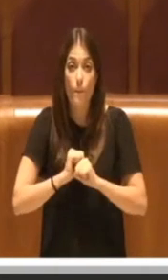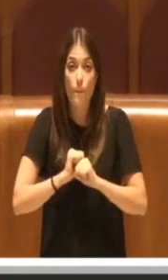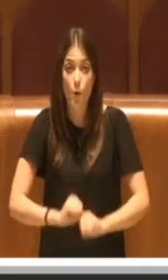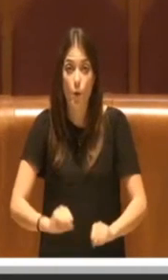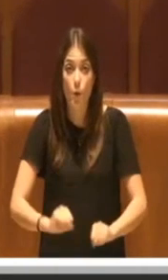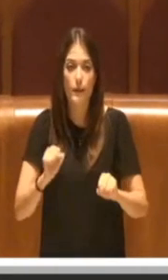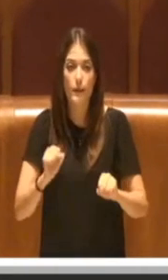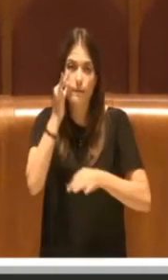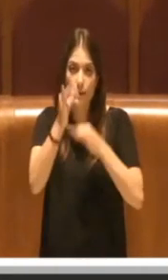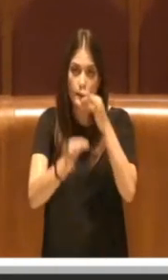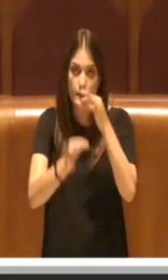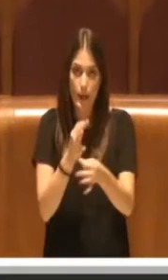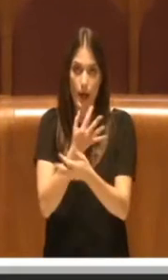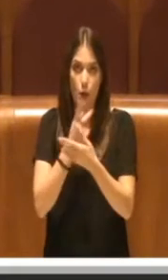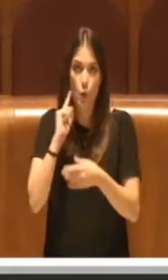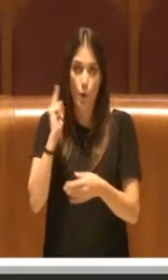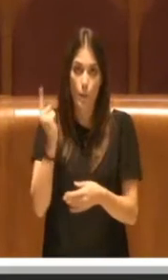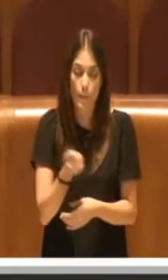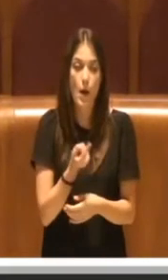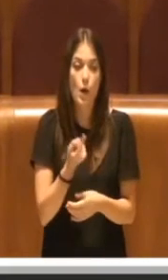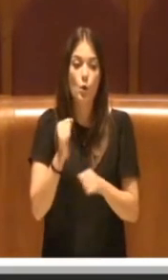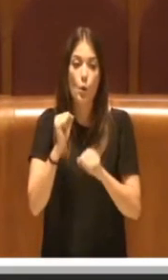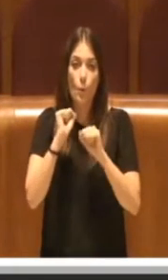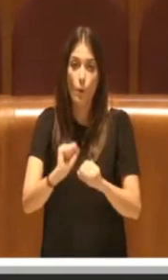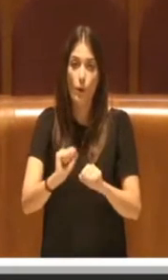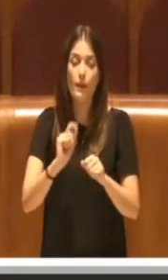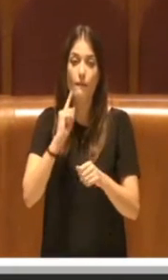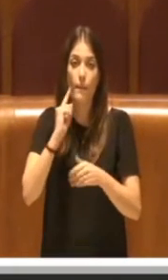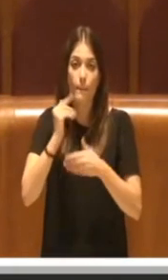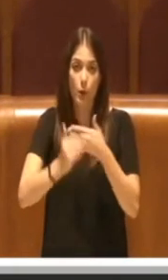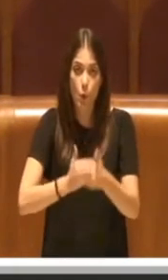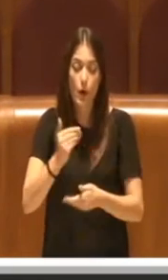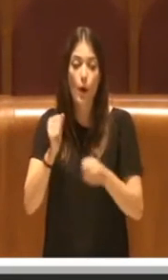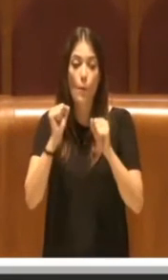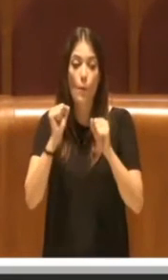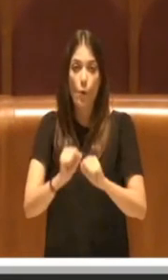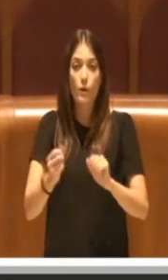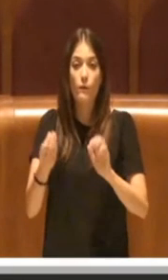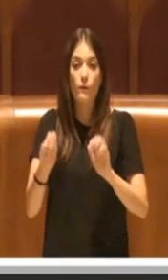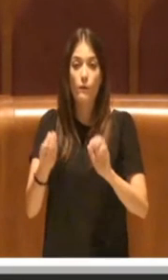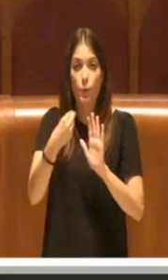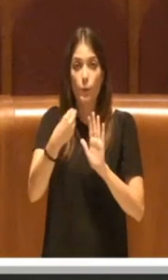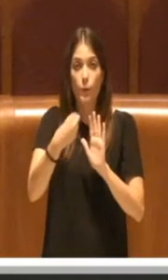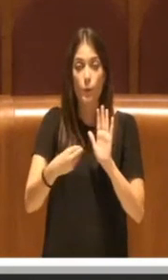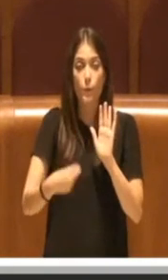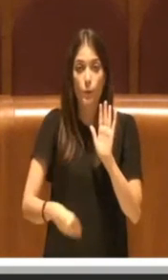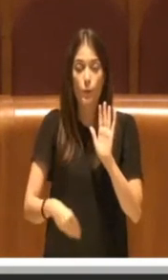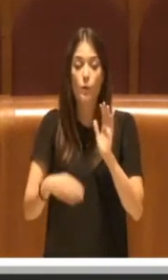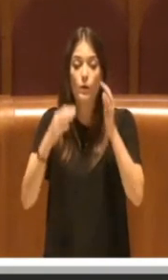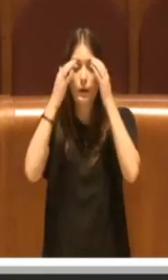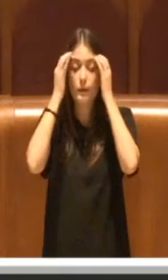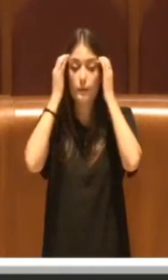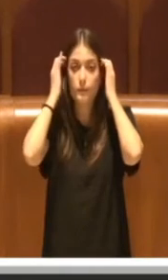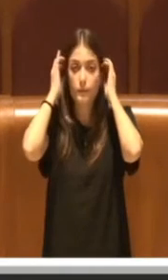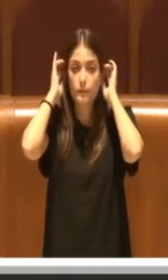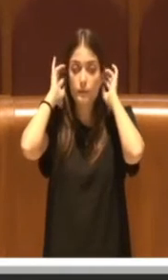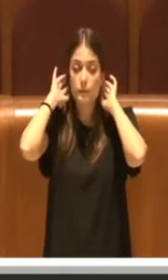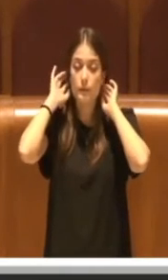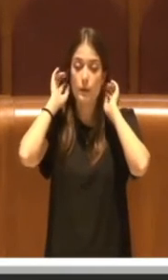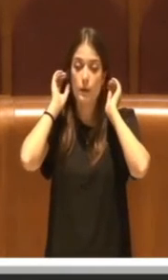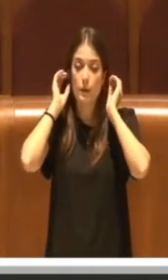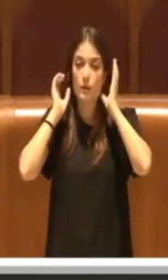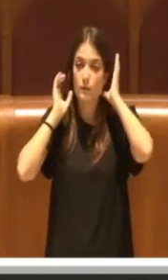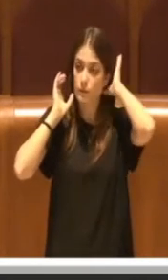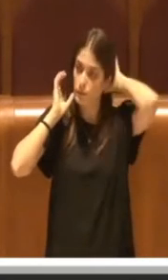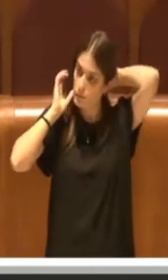meglio, poteva essere migliorato, potevano essere incluse tutte le